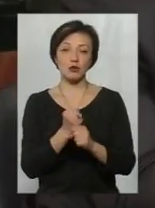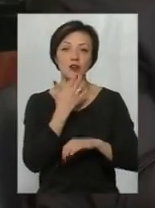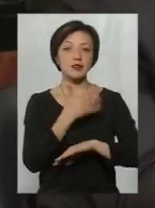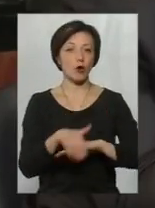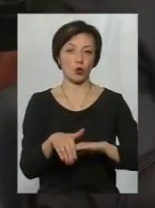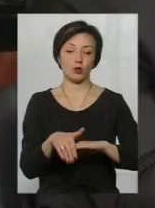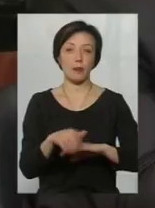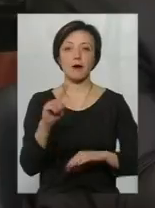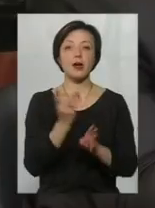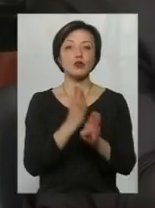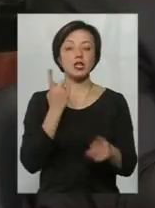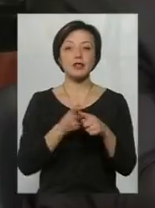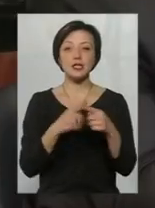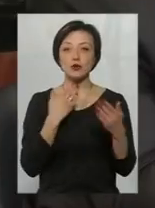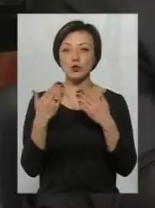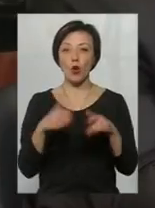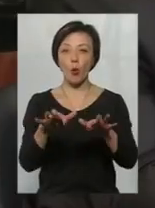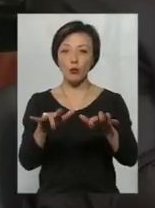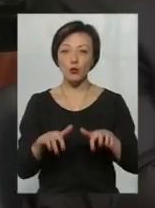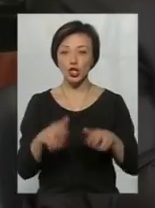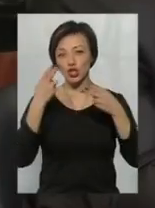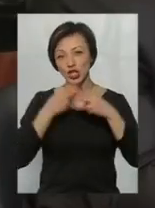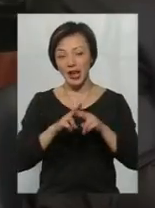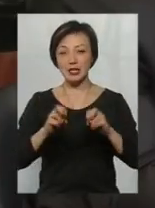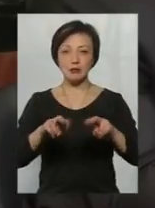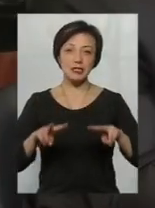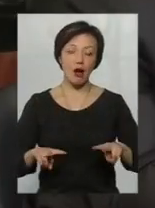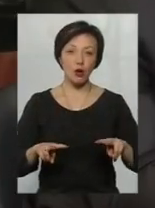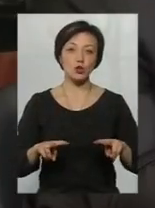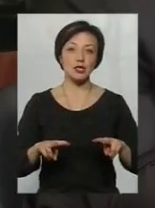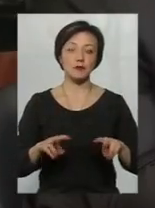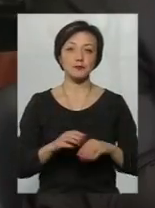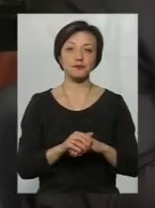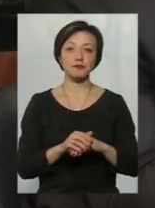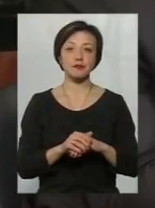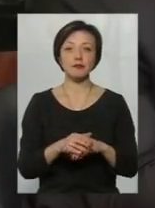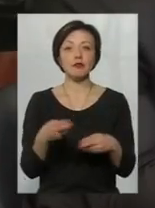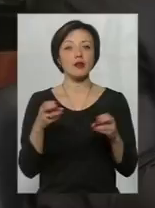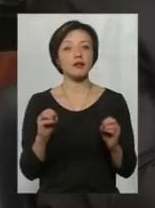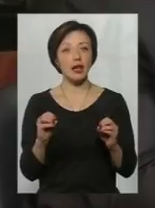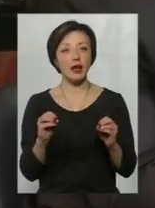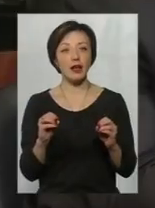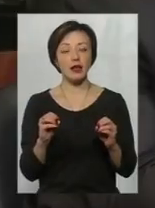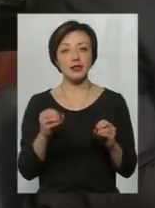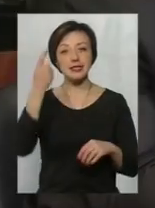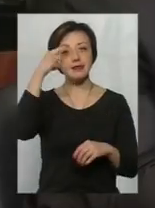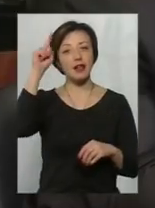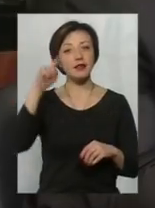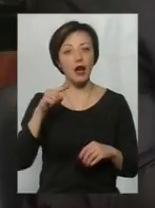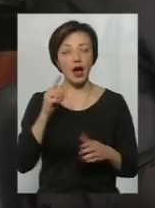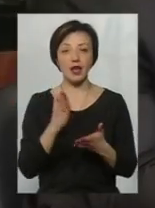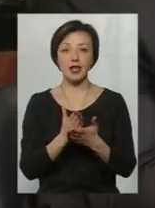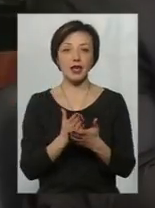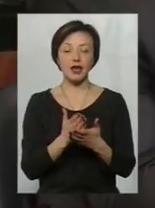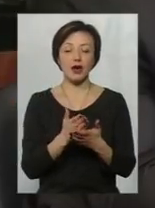кордоном. В першу чергу, це стосується комп'ютерних, інженерних спеціальностей, де знання є